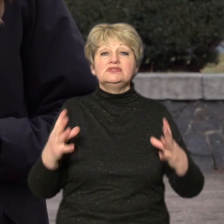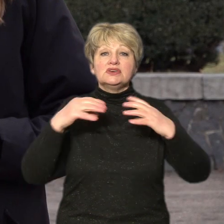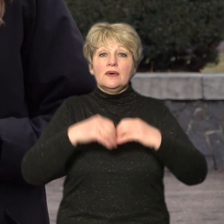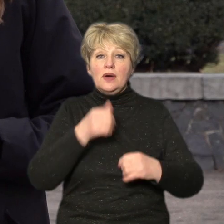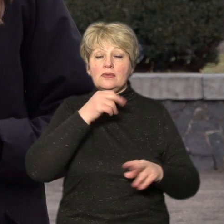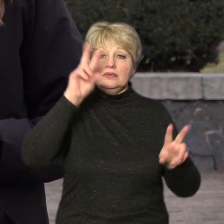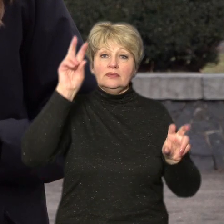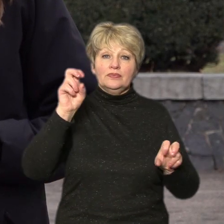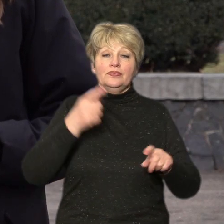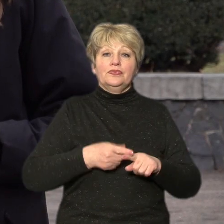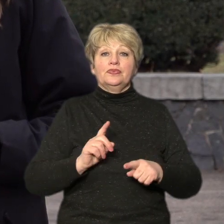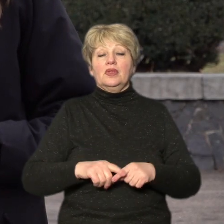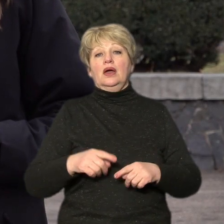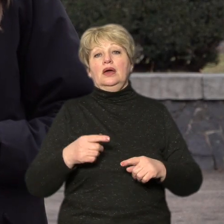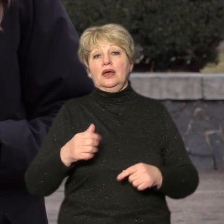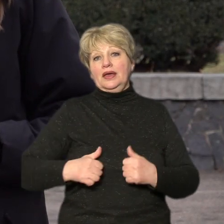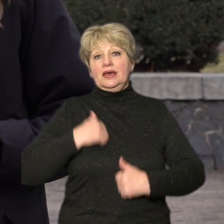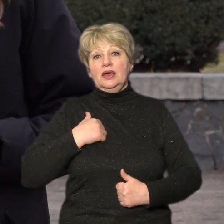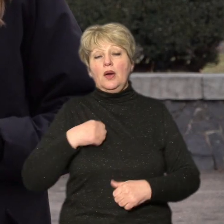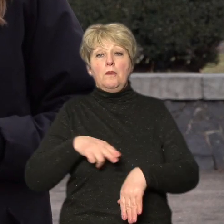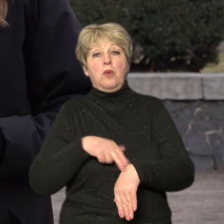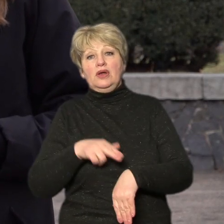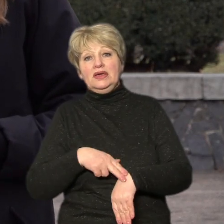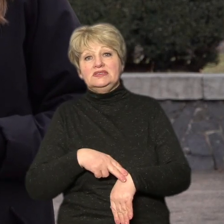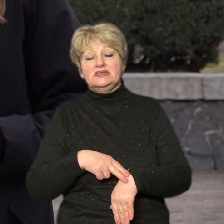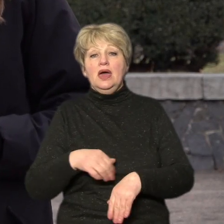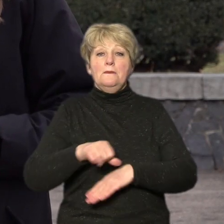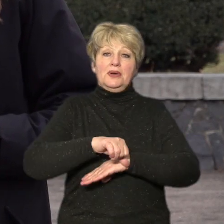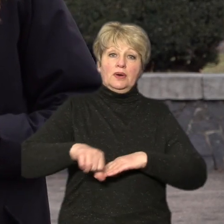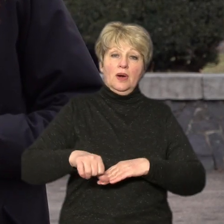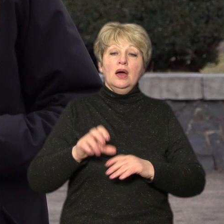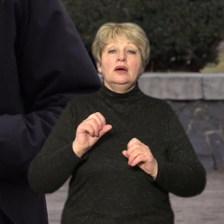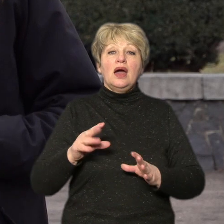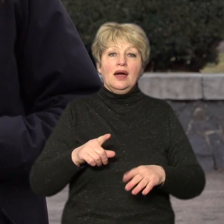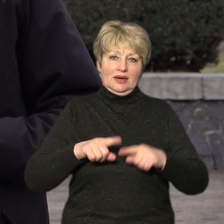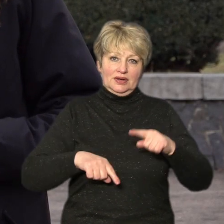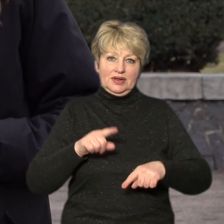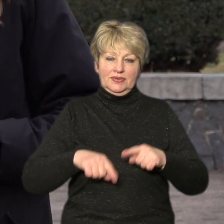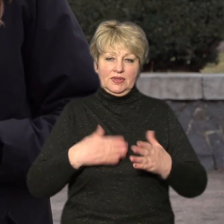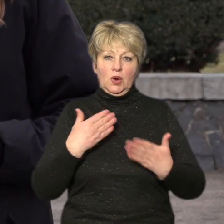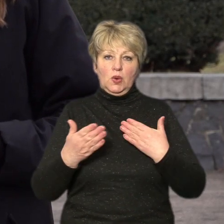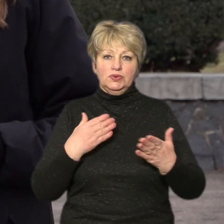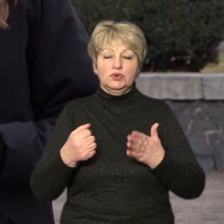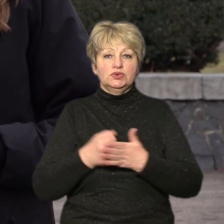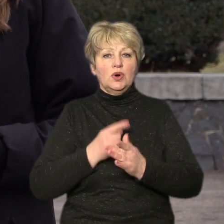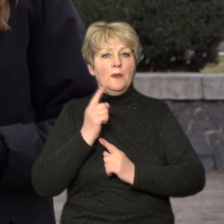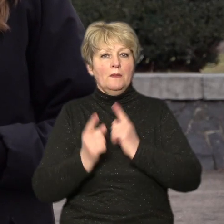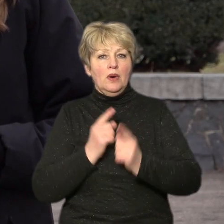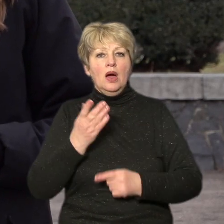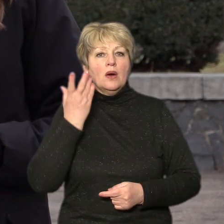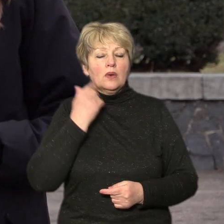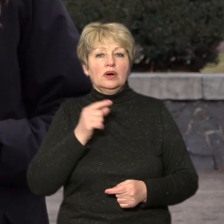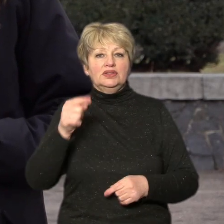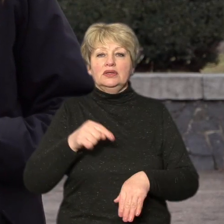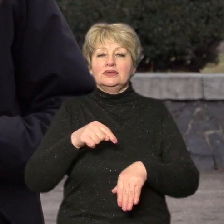Наприклад, сквар героїв-прикордонників та героїв поліції. Як рідні загиблих ставляться до таких переменувань, що відчувають, коли приходять в повстакі